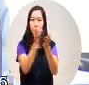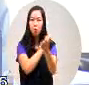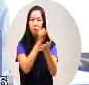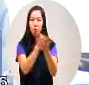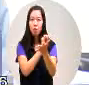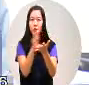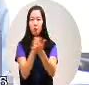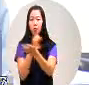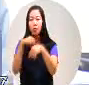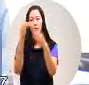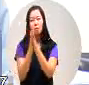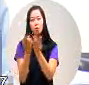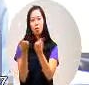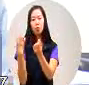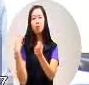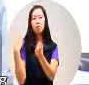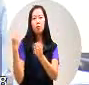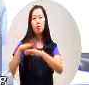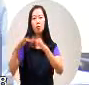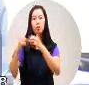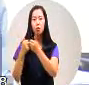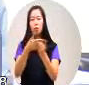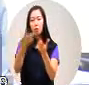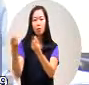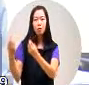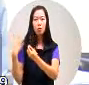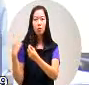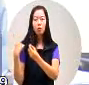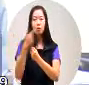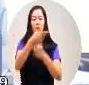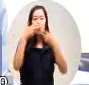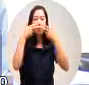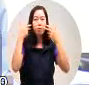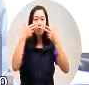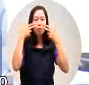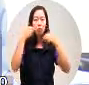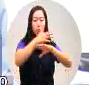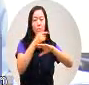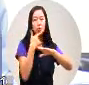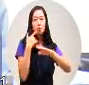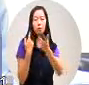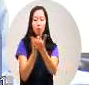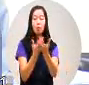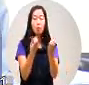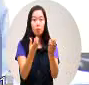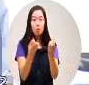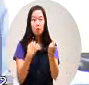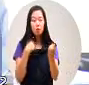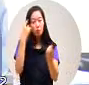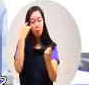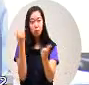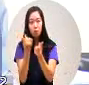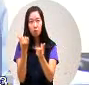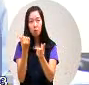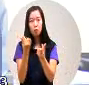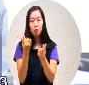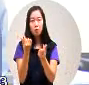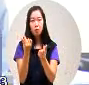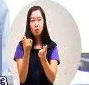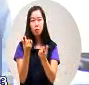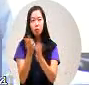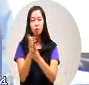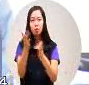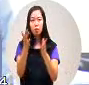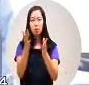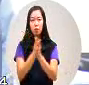那些协会那我们原乡的人也都没有再参与这个包括彩艺什么公